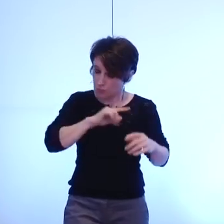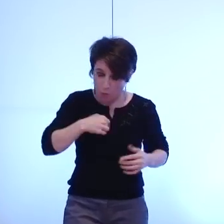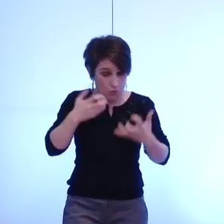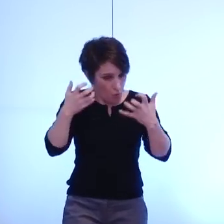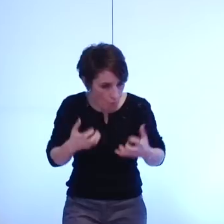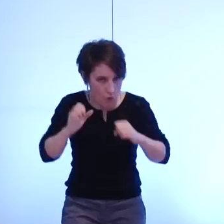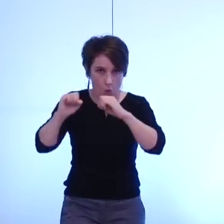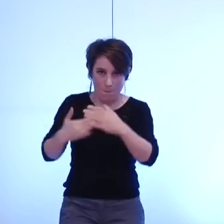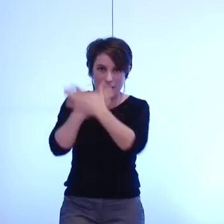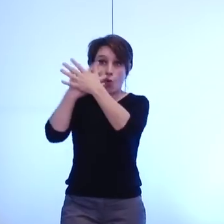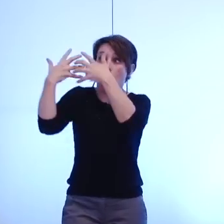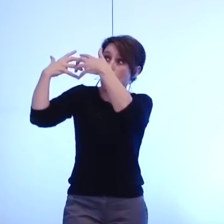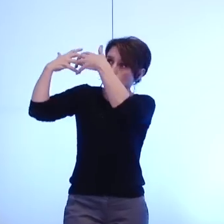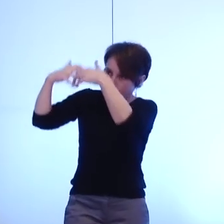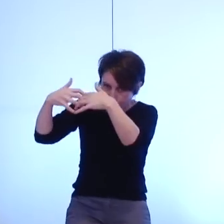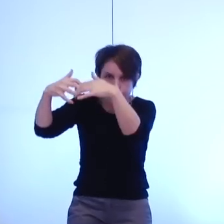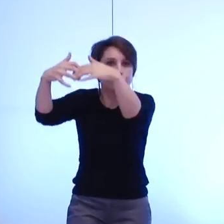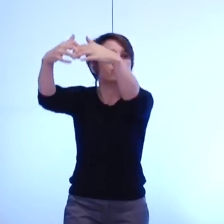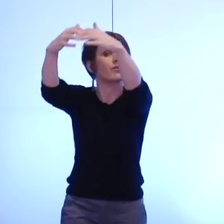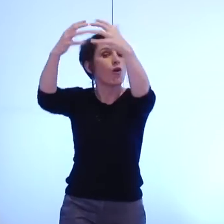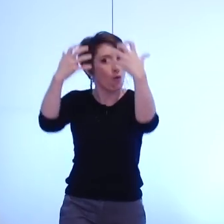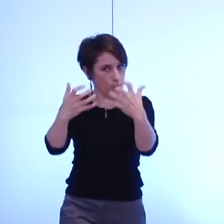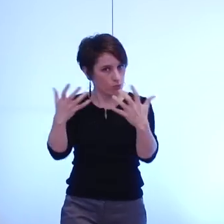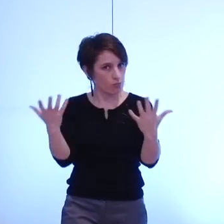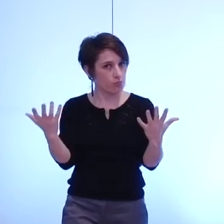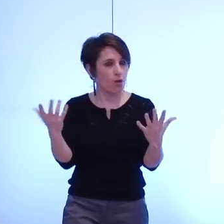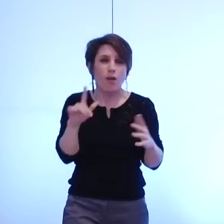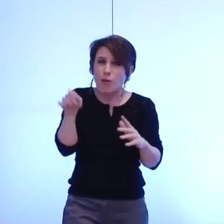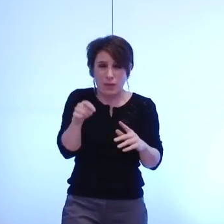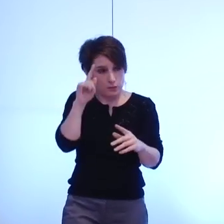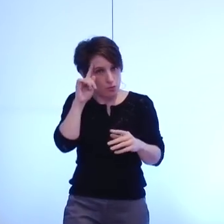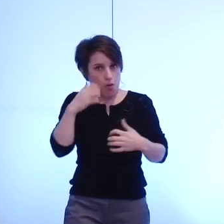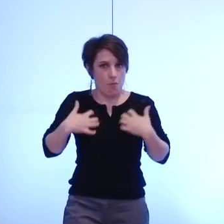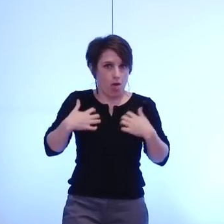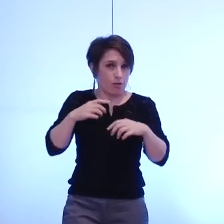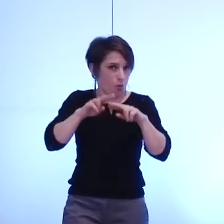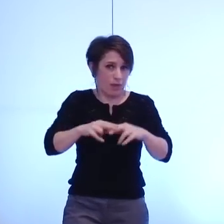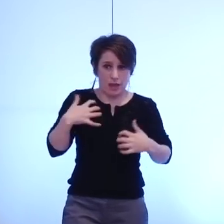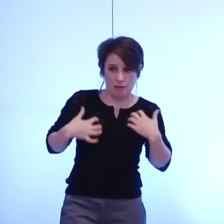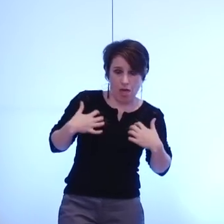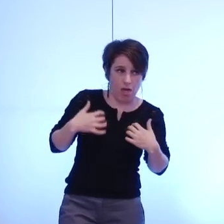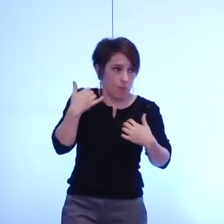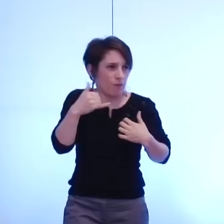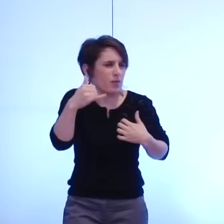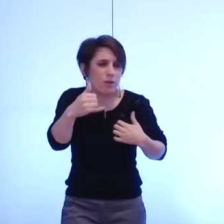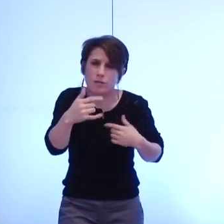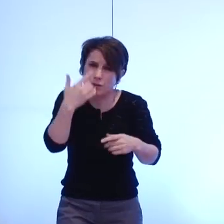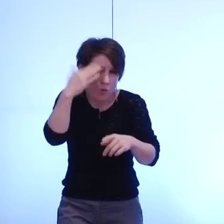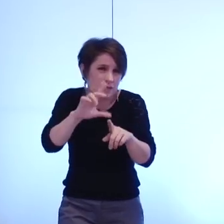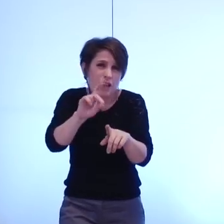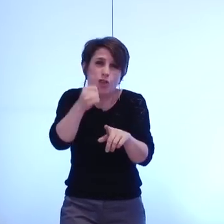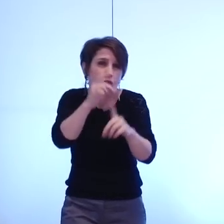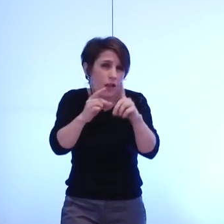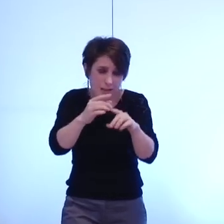en route évidemment il y a des questions évidemment certaines ne sont pas levées ce soir et ne le seront pas plus le 31 décembre